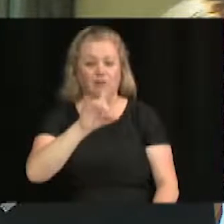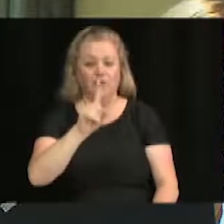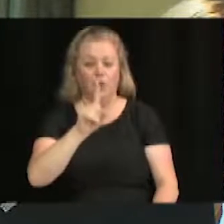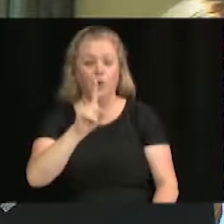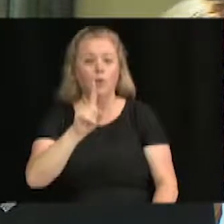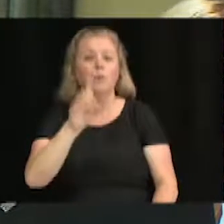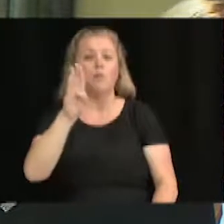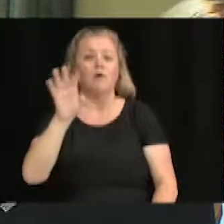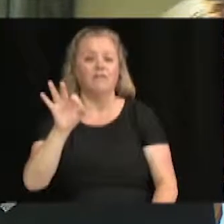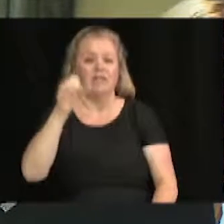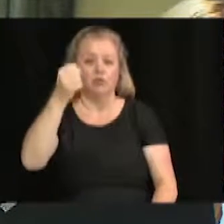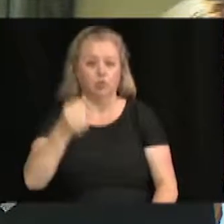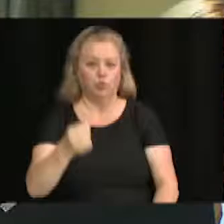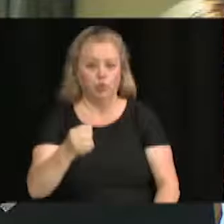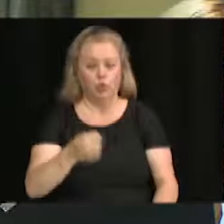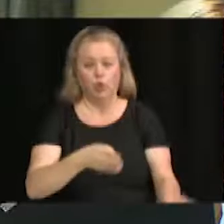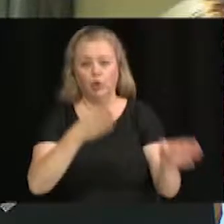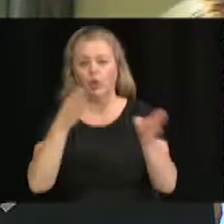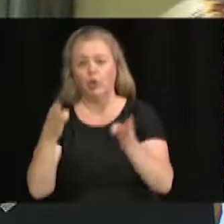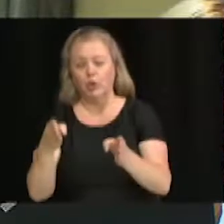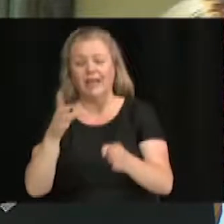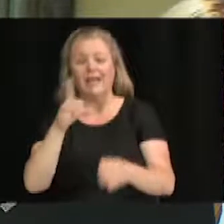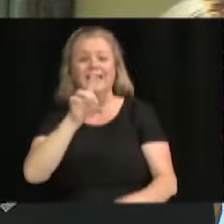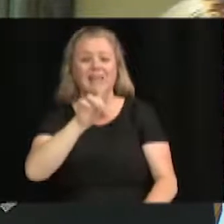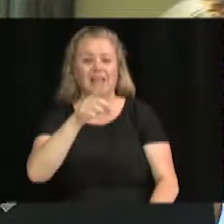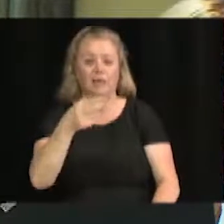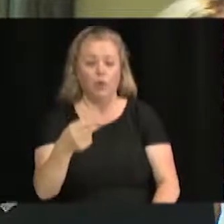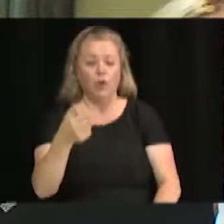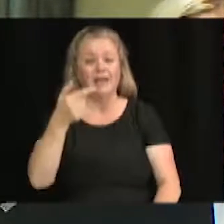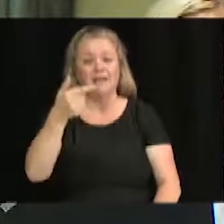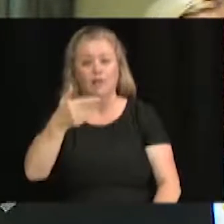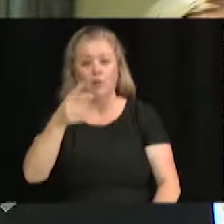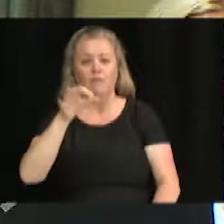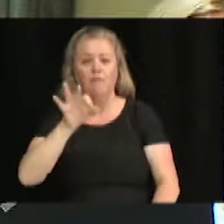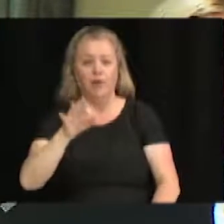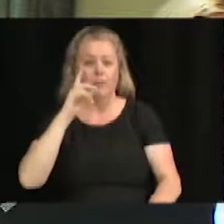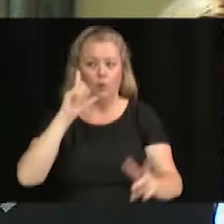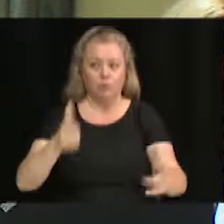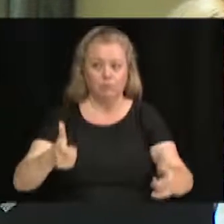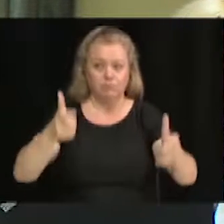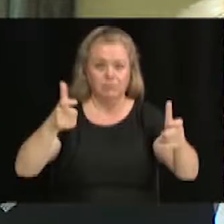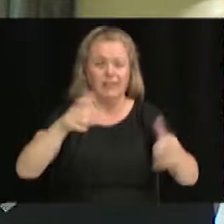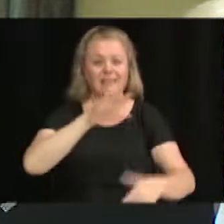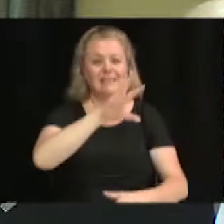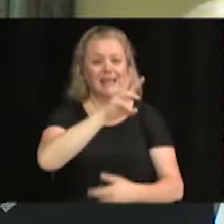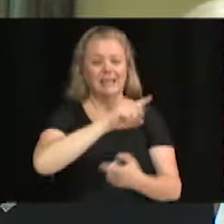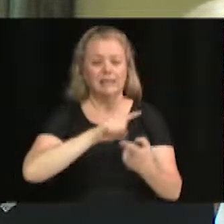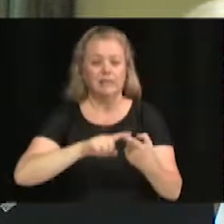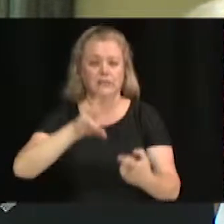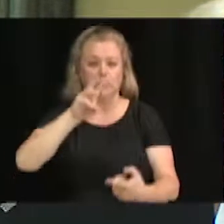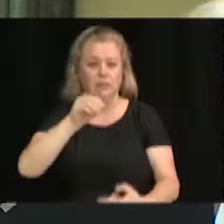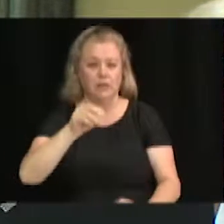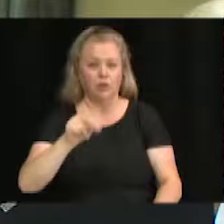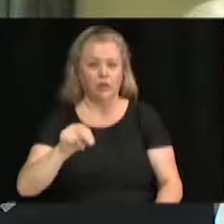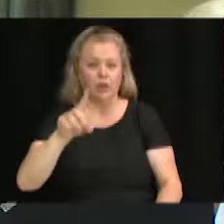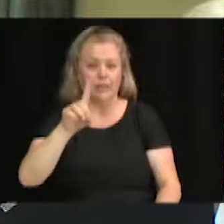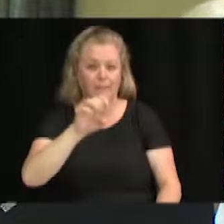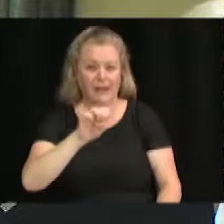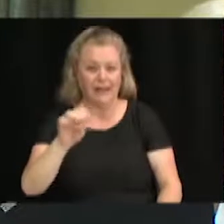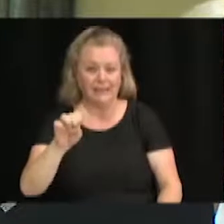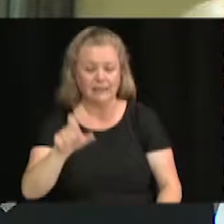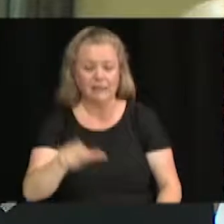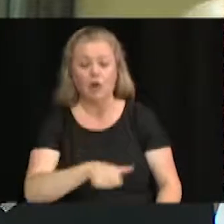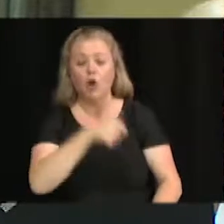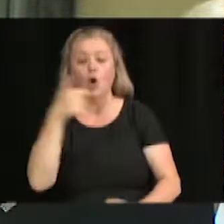Pour M. Danny Houlle et Guillaume Fleury pour leur immeuble du 56 à 60 Notre-Dame-Est. Le projet de la